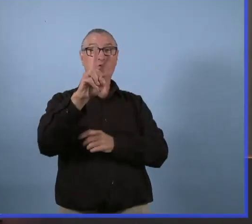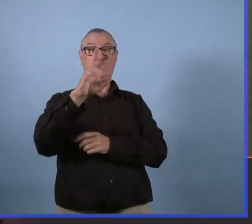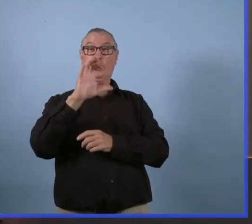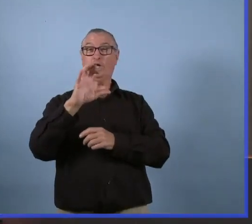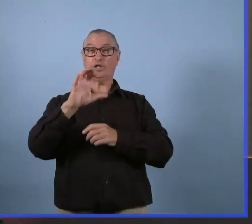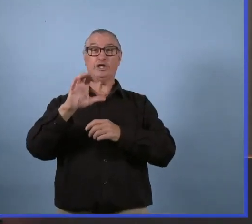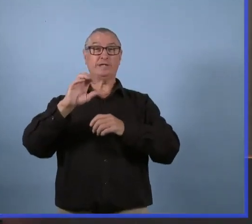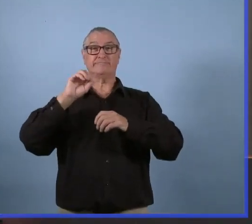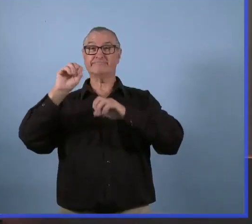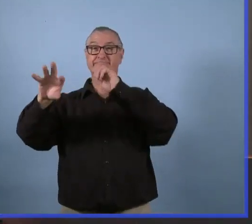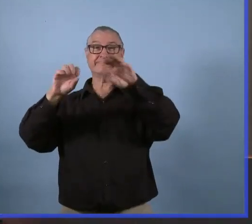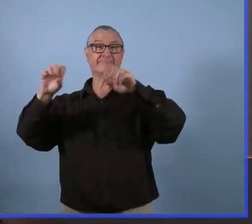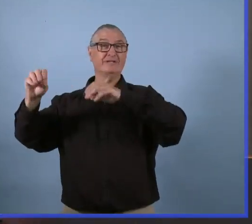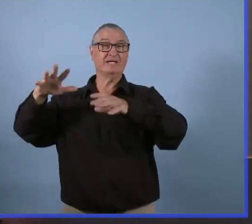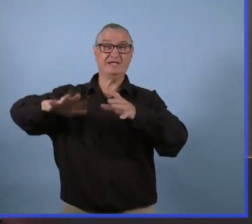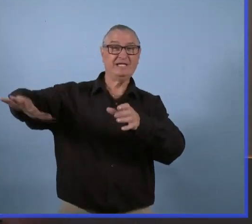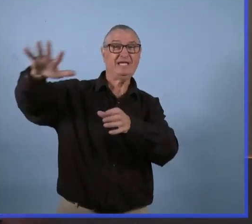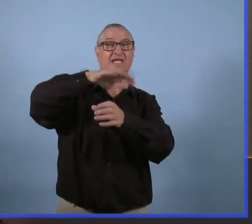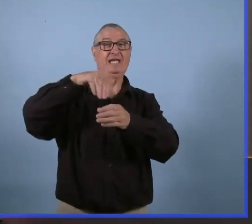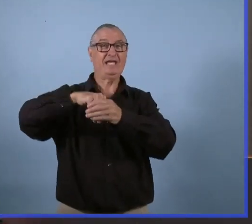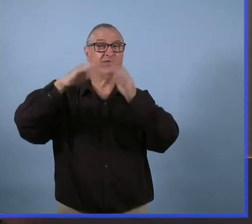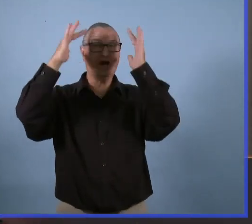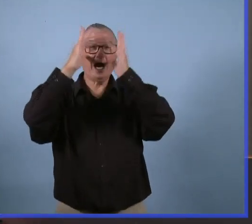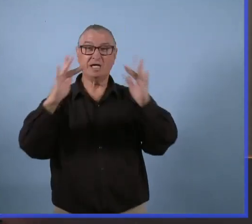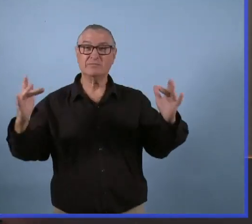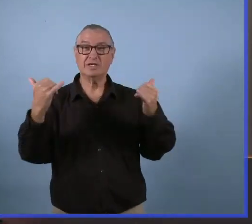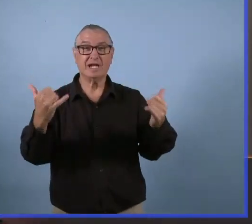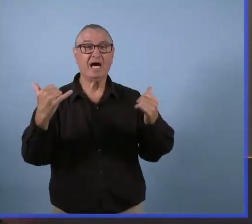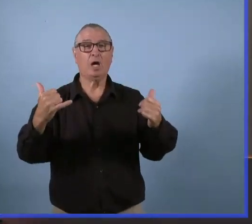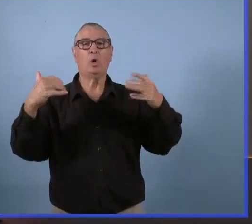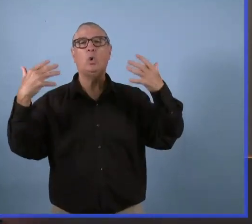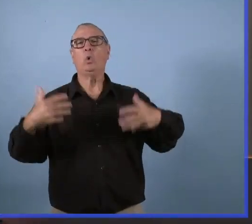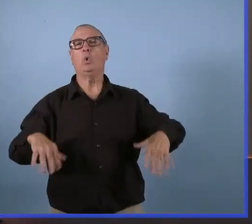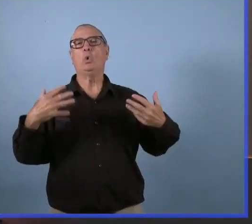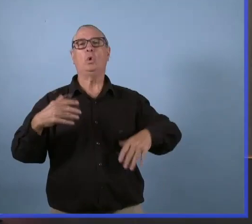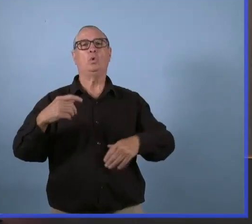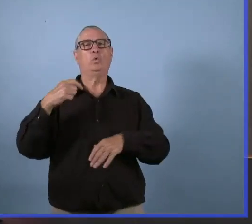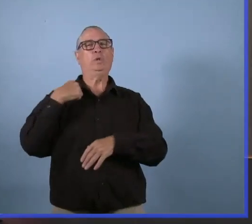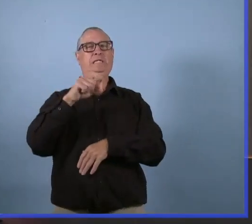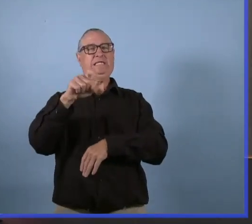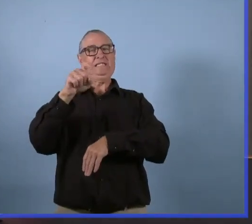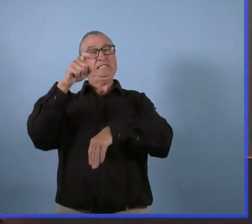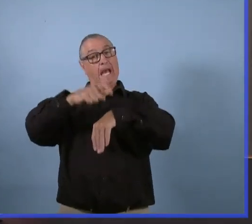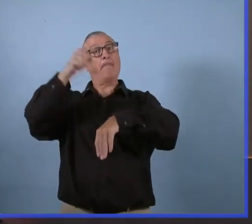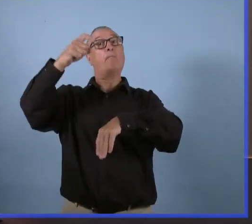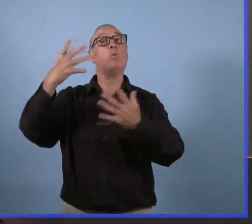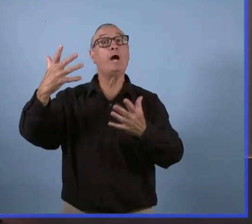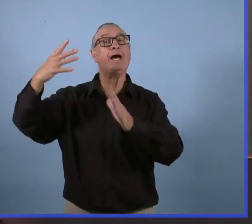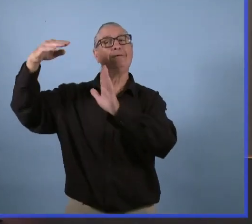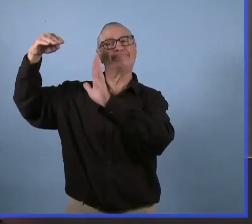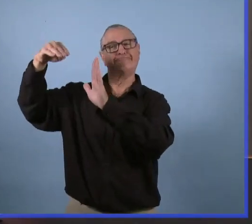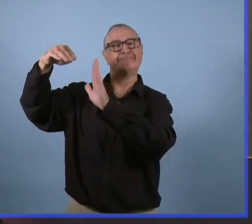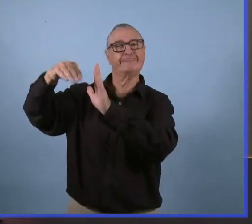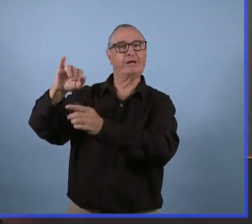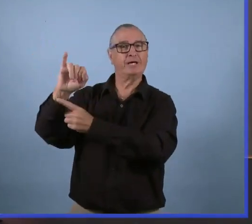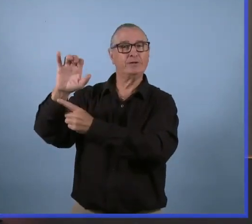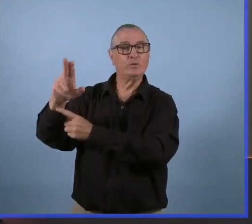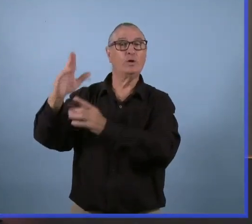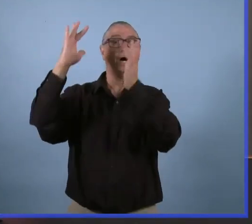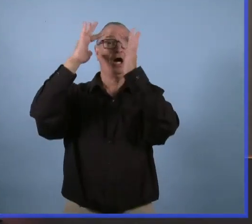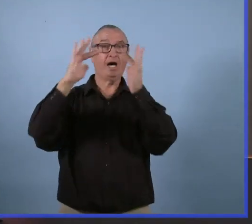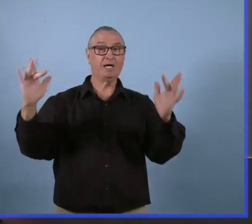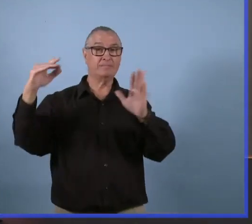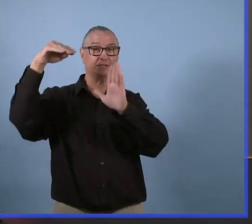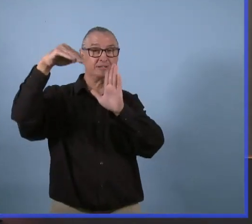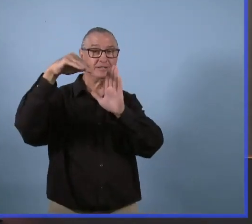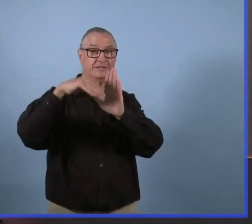60 au Manitoba, 20 hors province. Ces chiffres vont baisser, mais ça prend du temps. On regarde les nouvelles